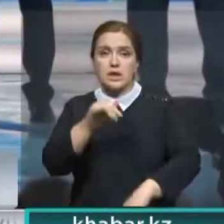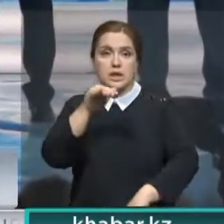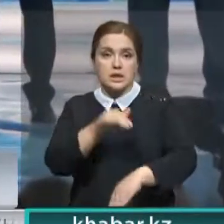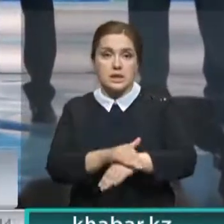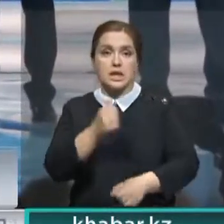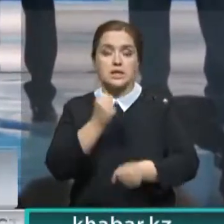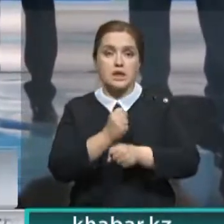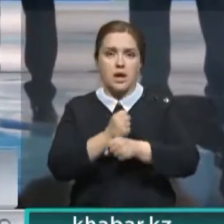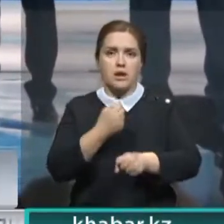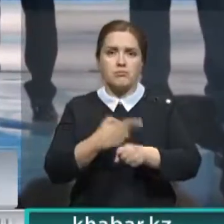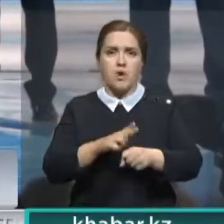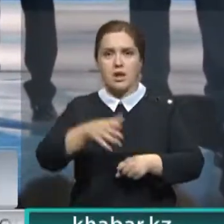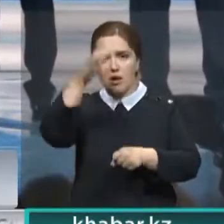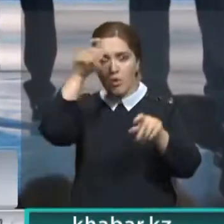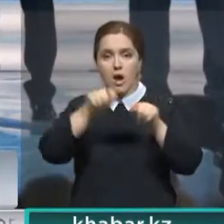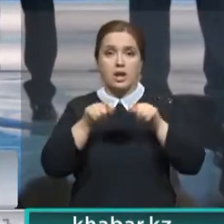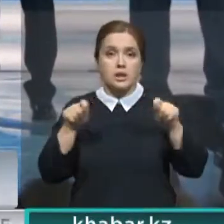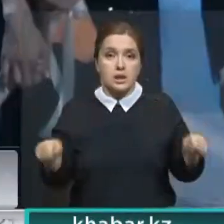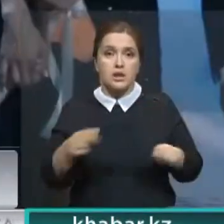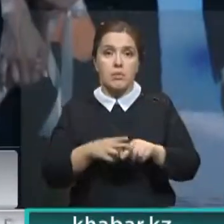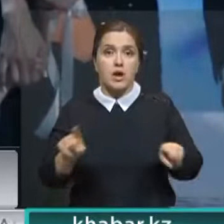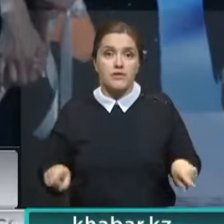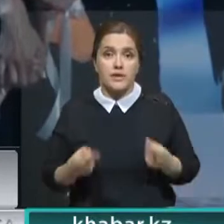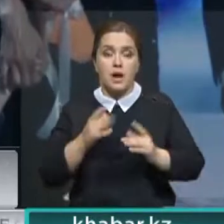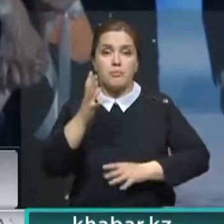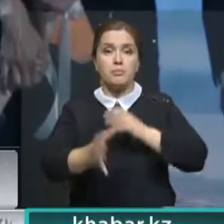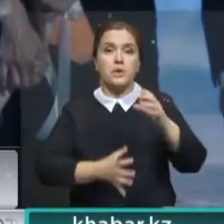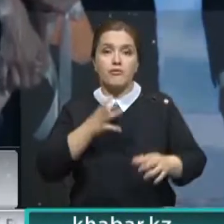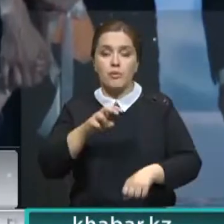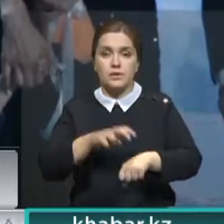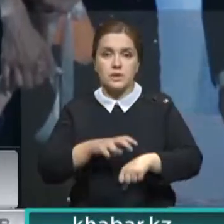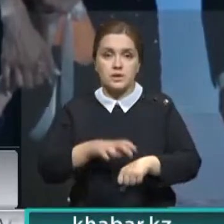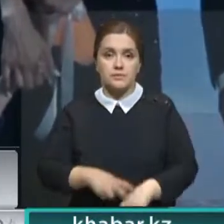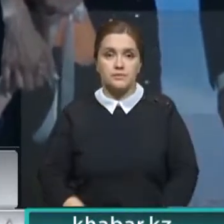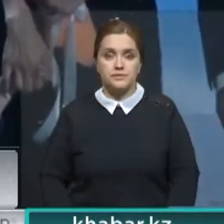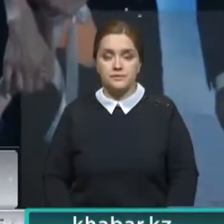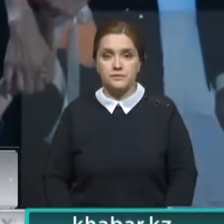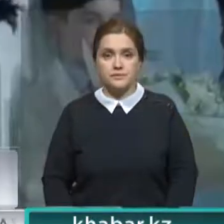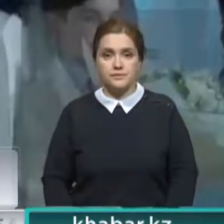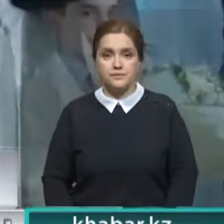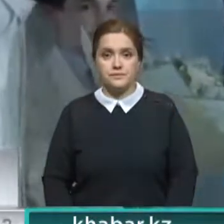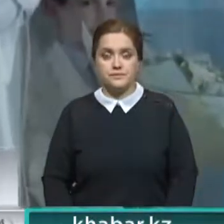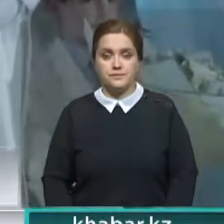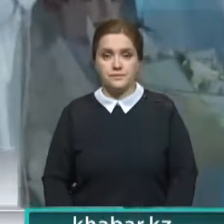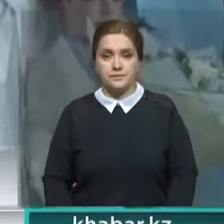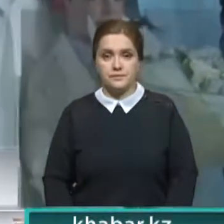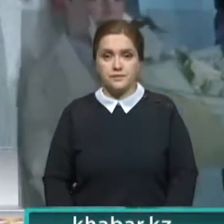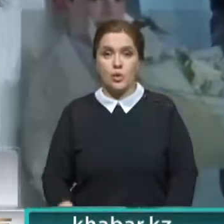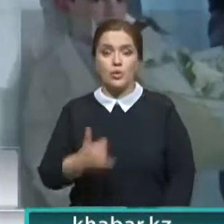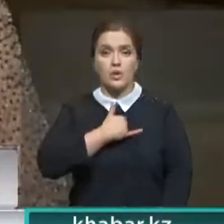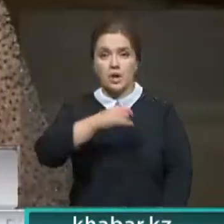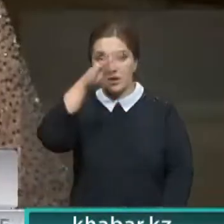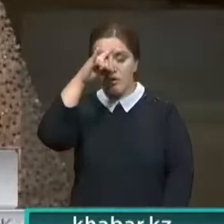диагностики, сделали яркие научные открытия и внесли вклад в развитие мировой медицины. У нас в Казахстане